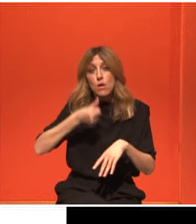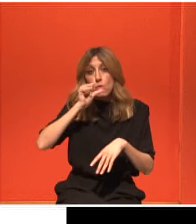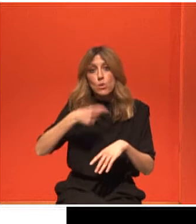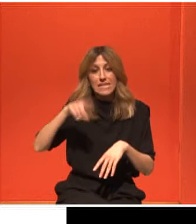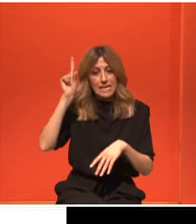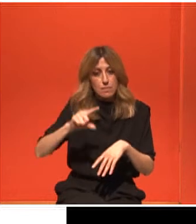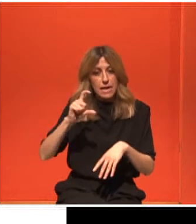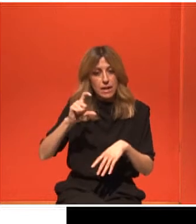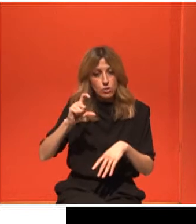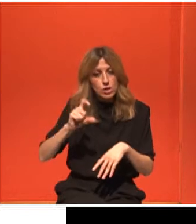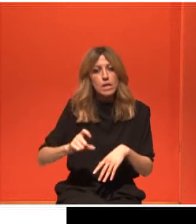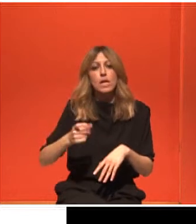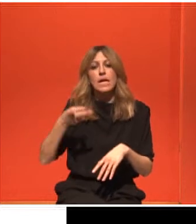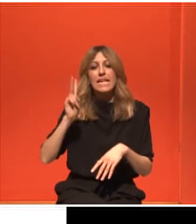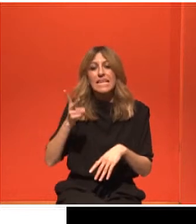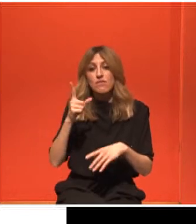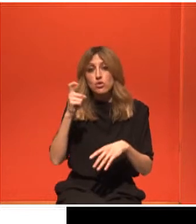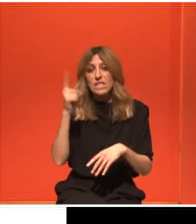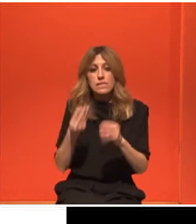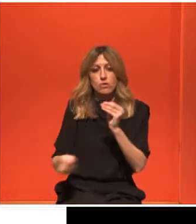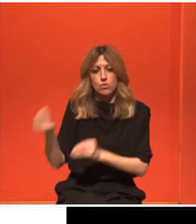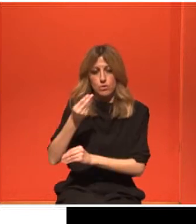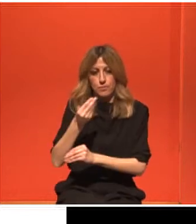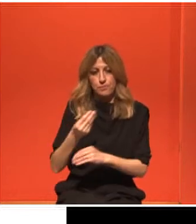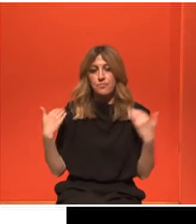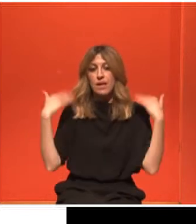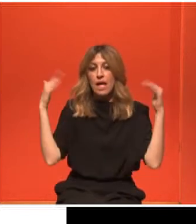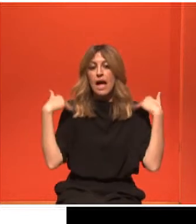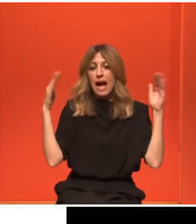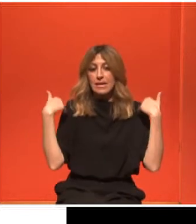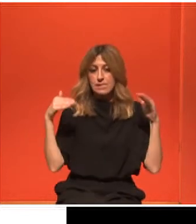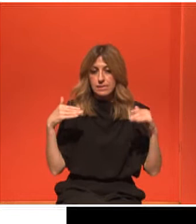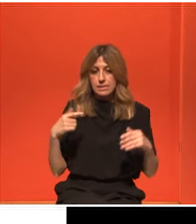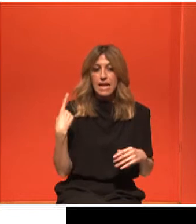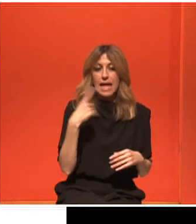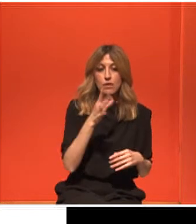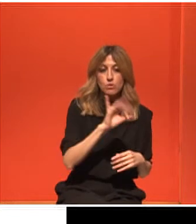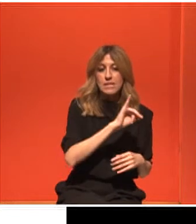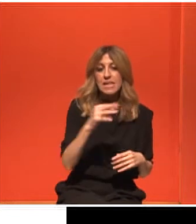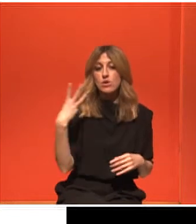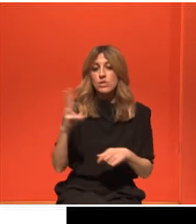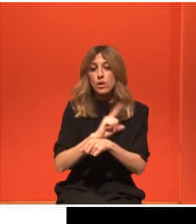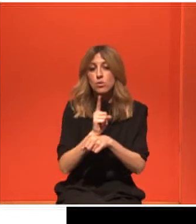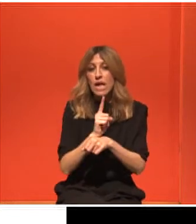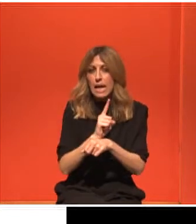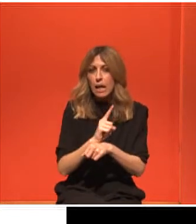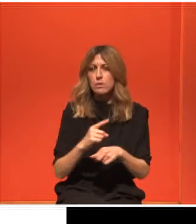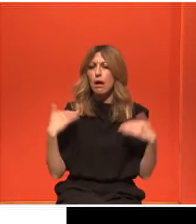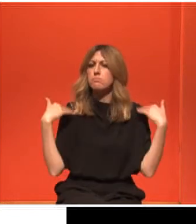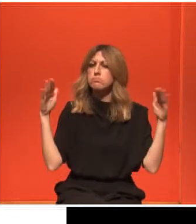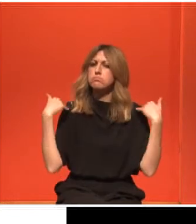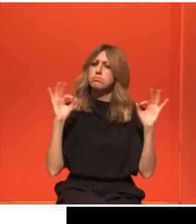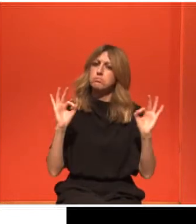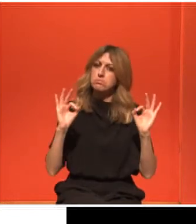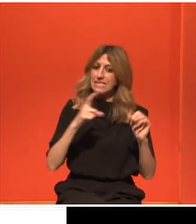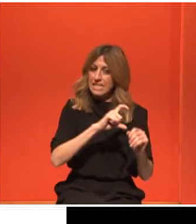150 με 300 λεπτά μέτριας άσκησης την εβδομάδα, ή 70 με 150 έντονη σάσκηση την εβδομάδα, ελαττώνει τον κίνδυνο